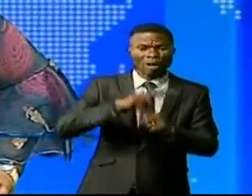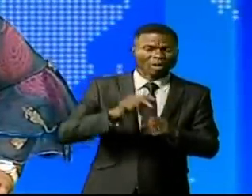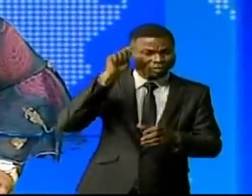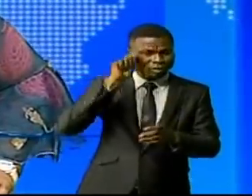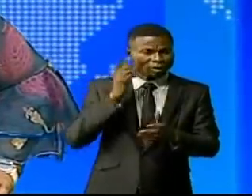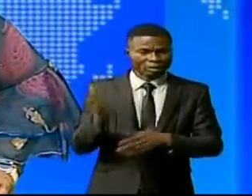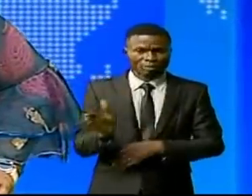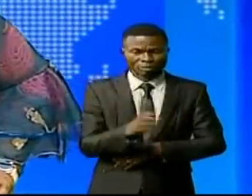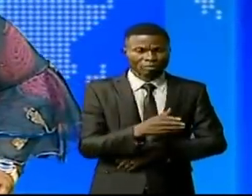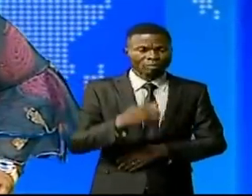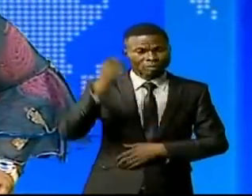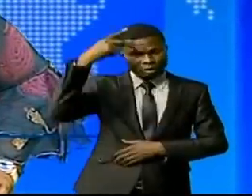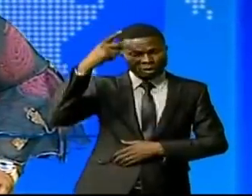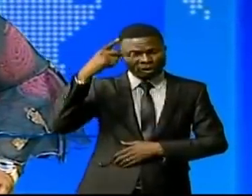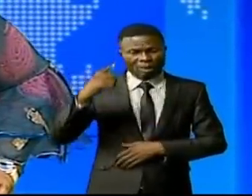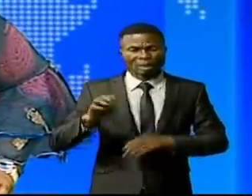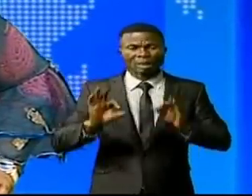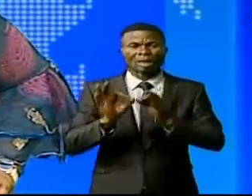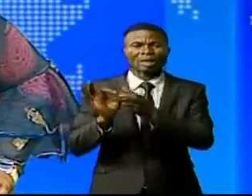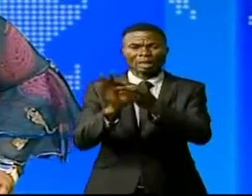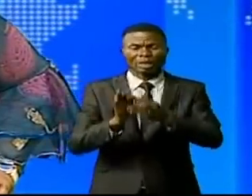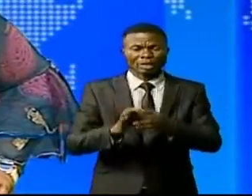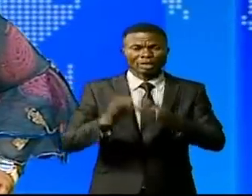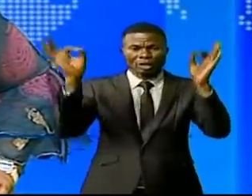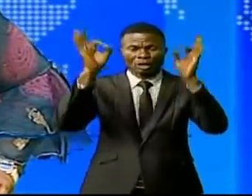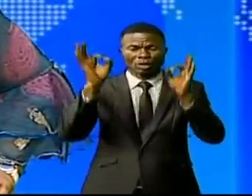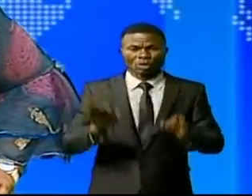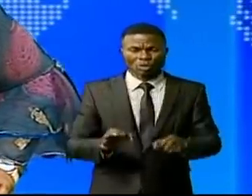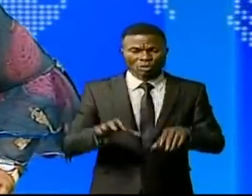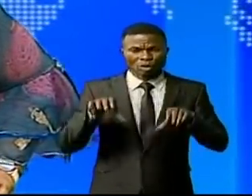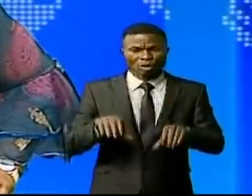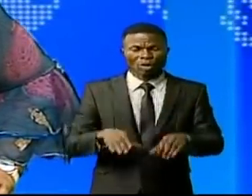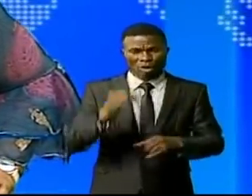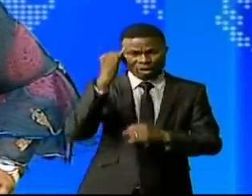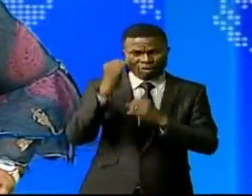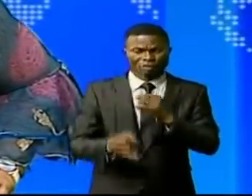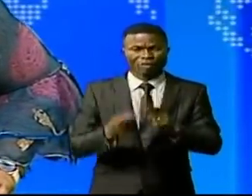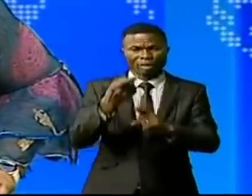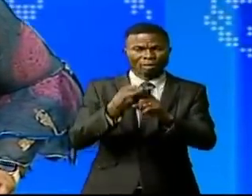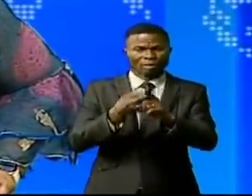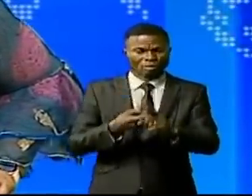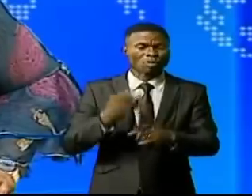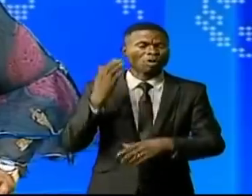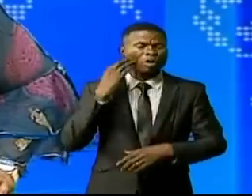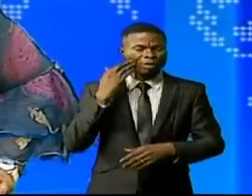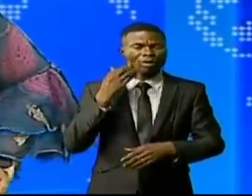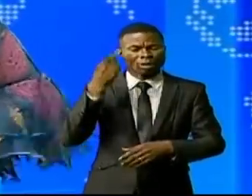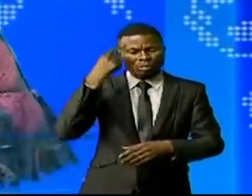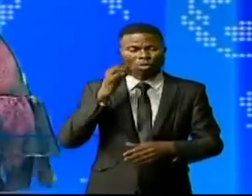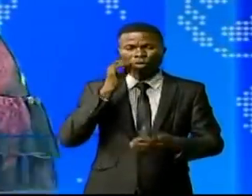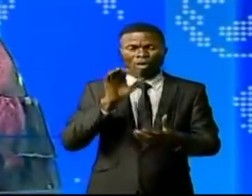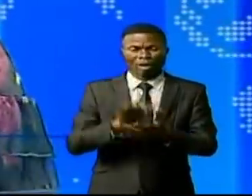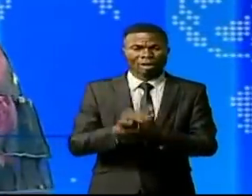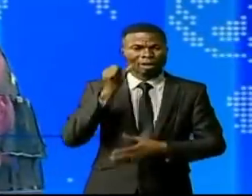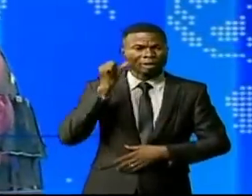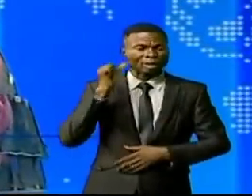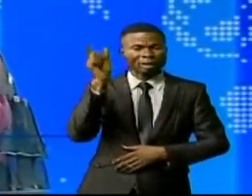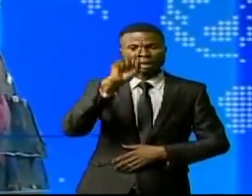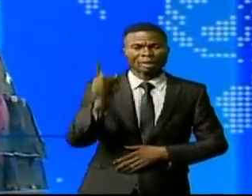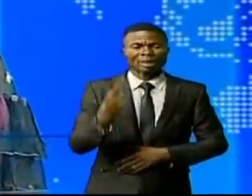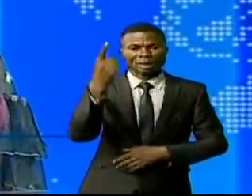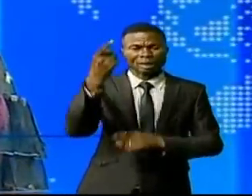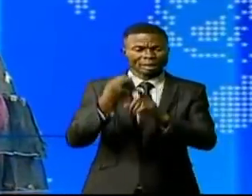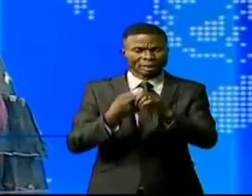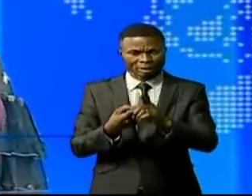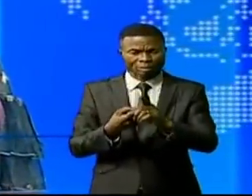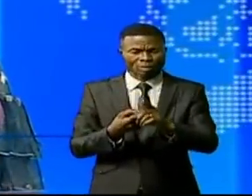politique, l'Union nationale des fédéralistes du Congo vient de boucler le mois de mars, mois dédié à la femme. Hier, le 31, le dernier